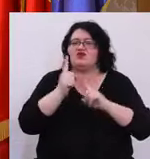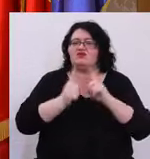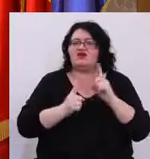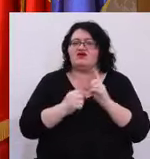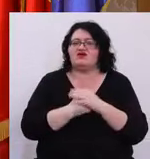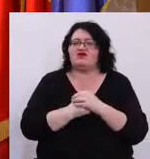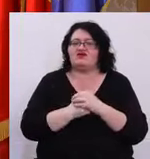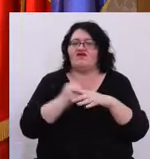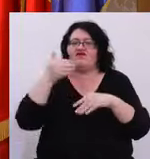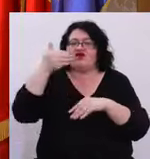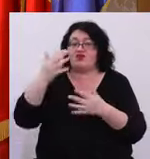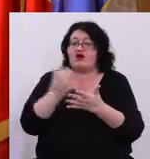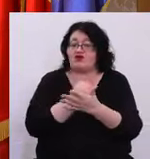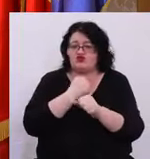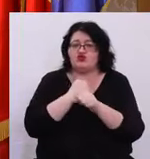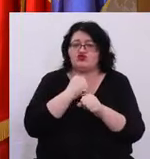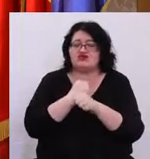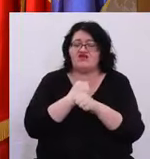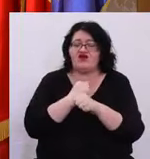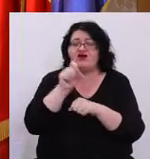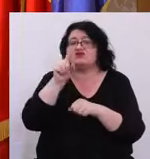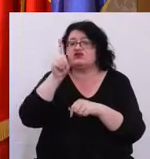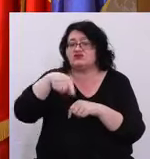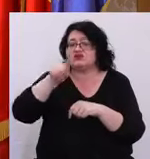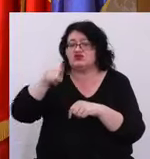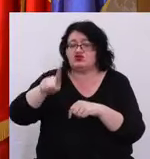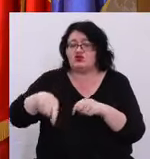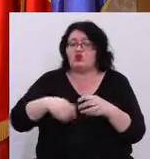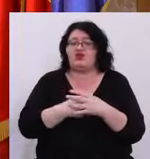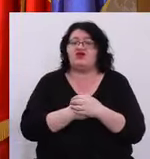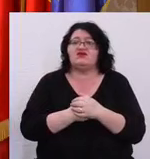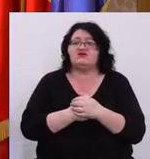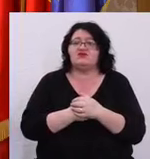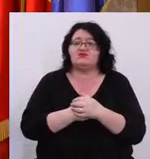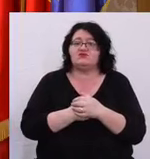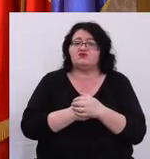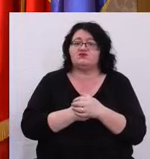firma reușește să execute în 12 luni